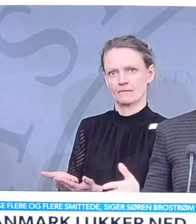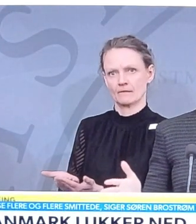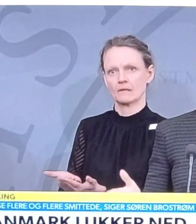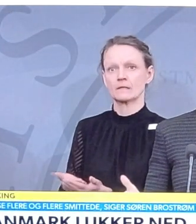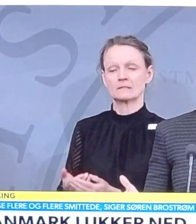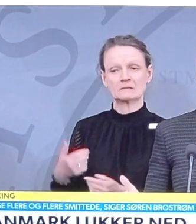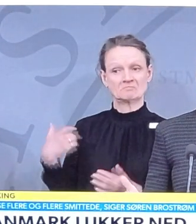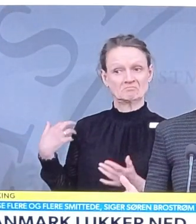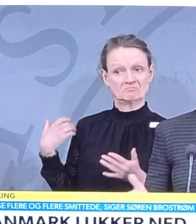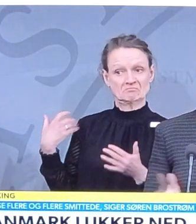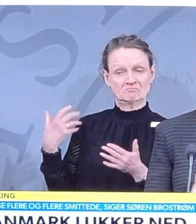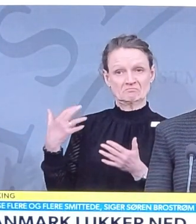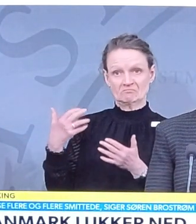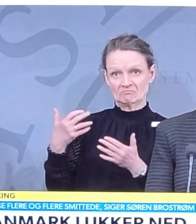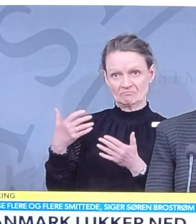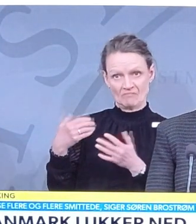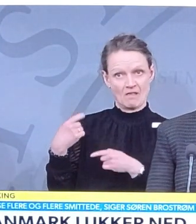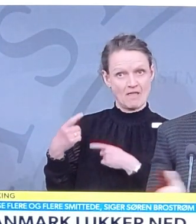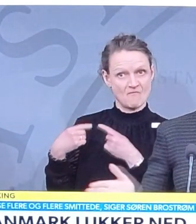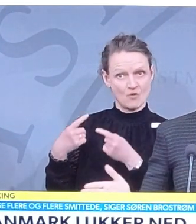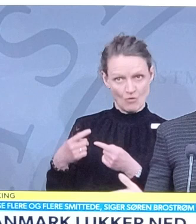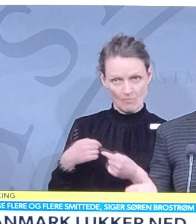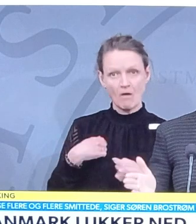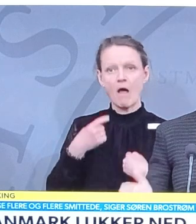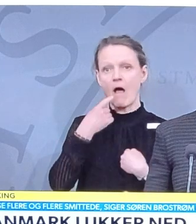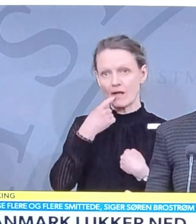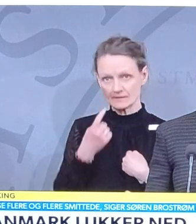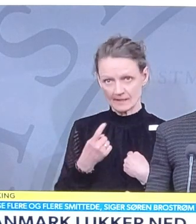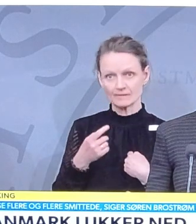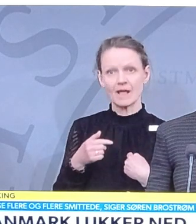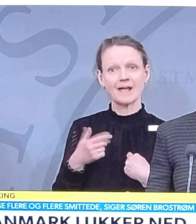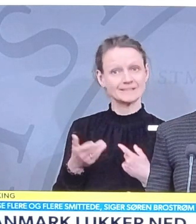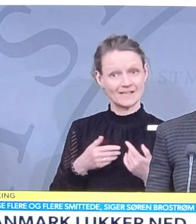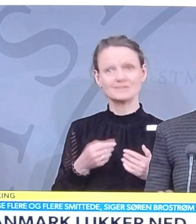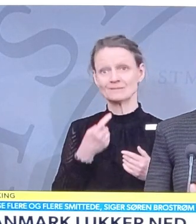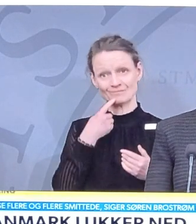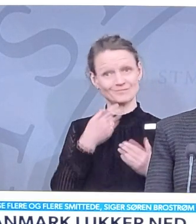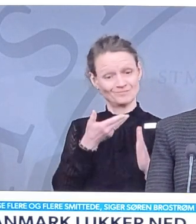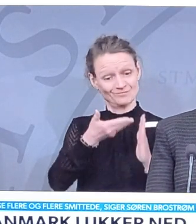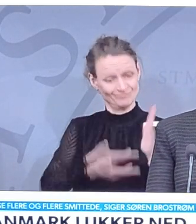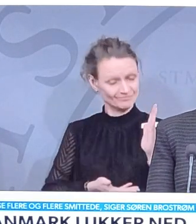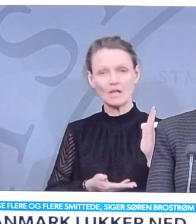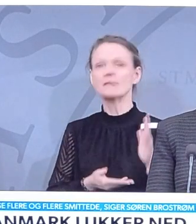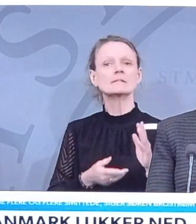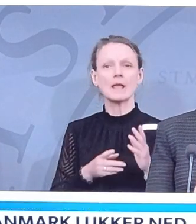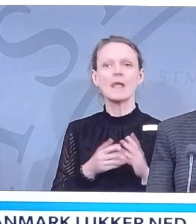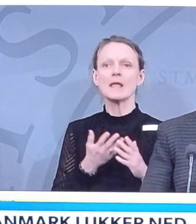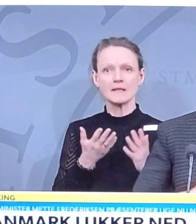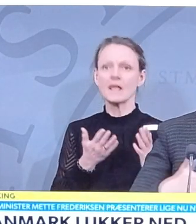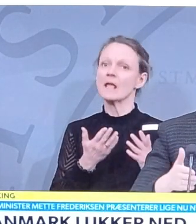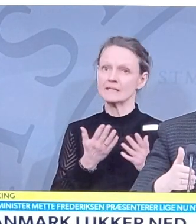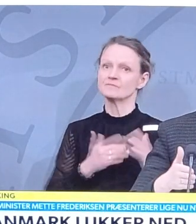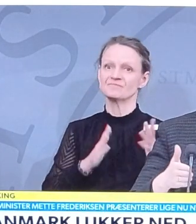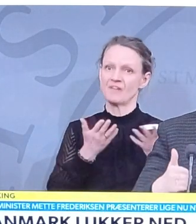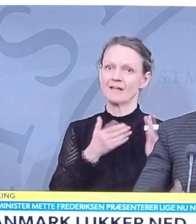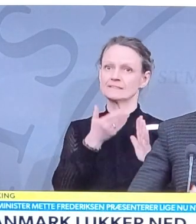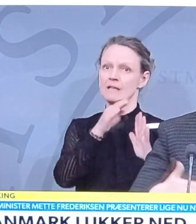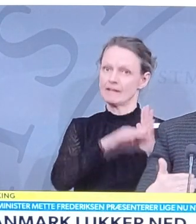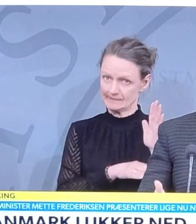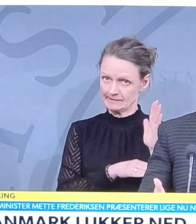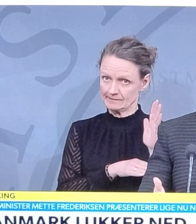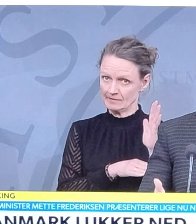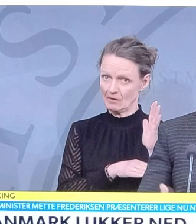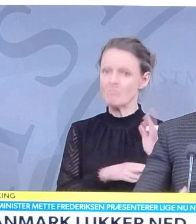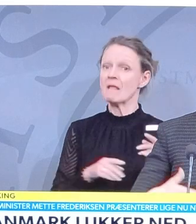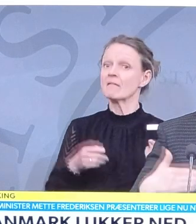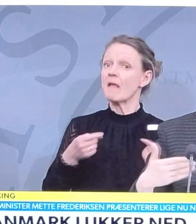igennem hele det her forløb, at det, vi præsenterer, ikke er en udtømme liste. At vi må forvente, når vi sætter noget